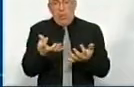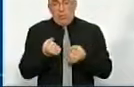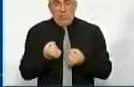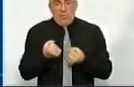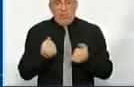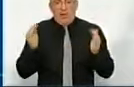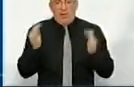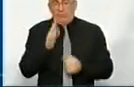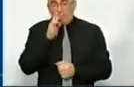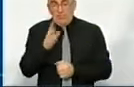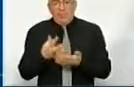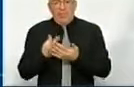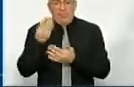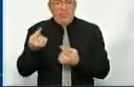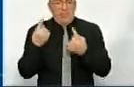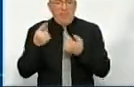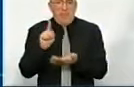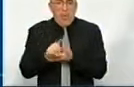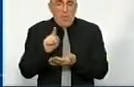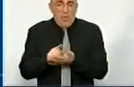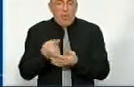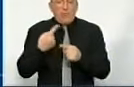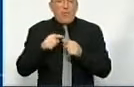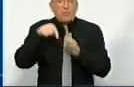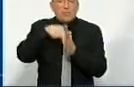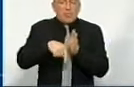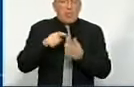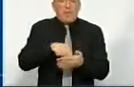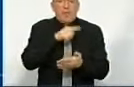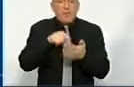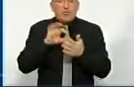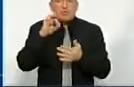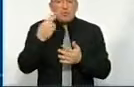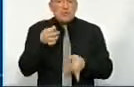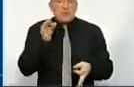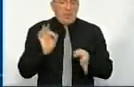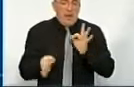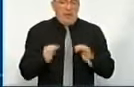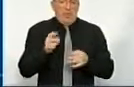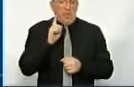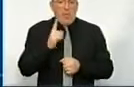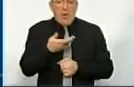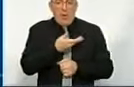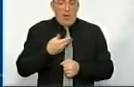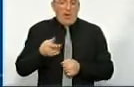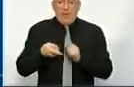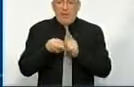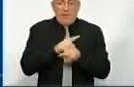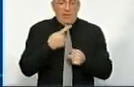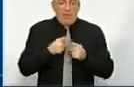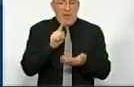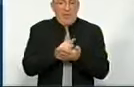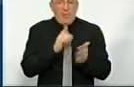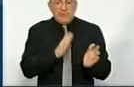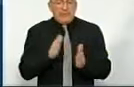найменшу зарплату, сплачують найбільше податки. От в чому суть. Питання в соціальній справедливості. І поки ми не поміняємо цю